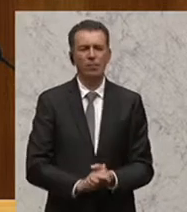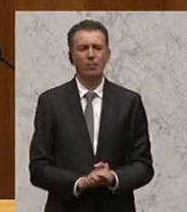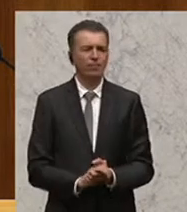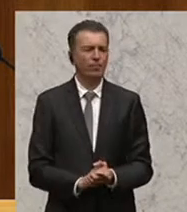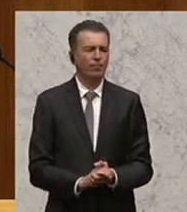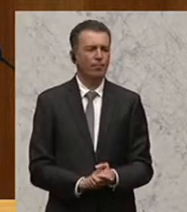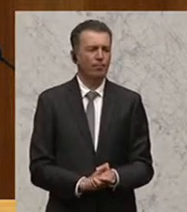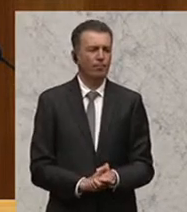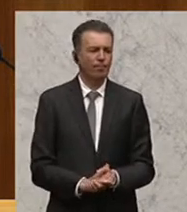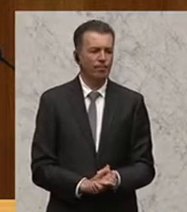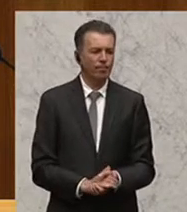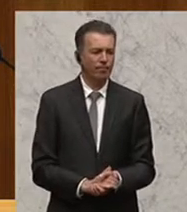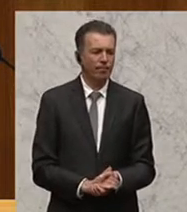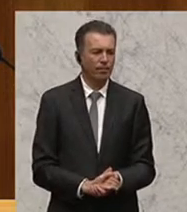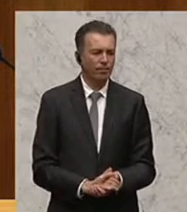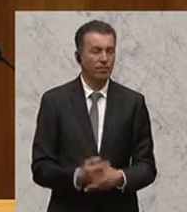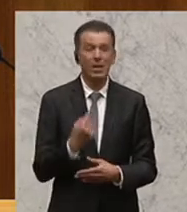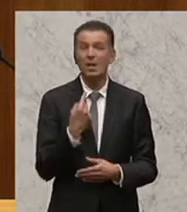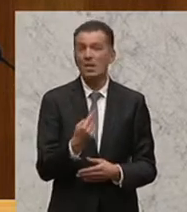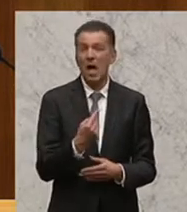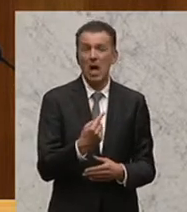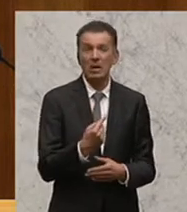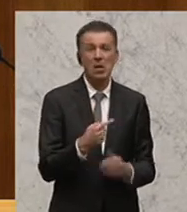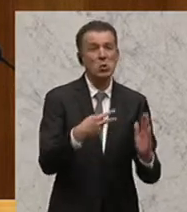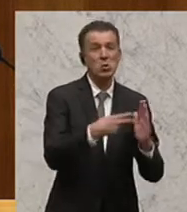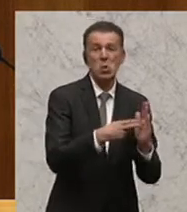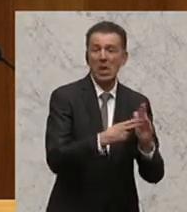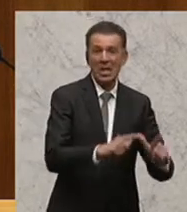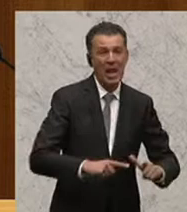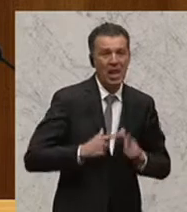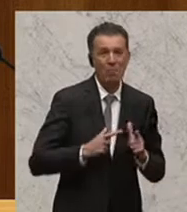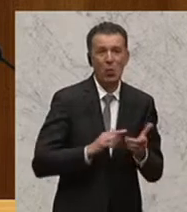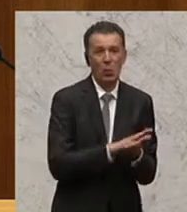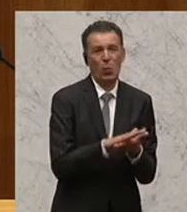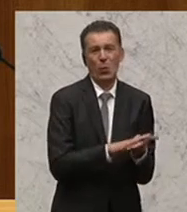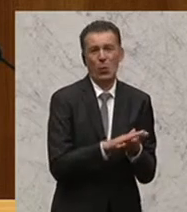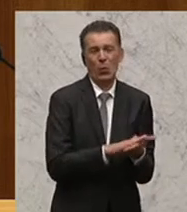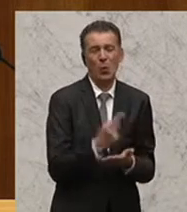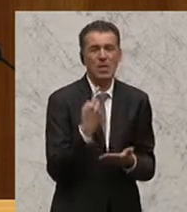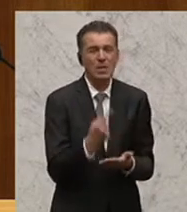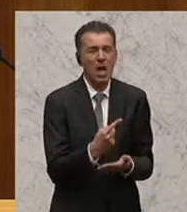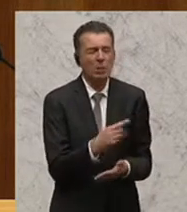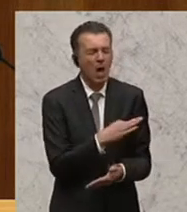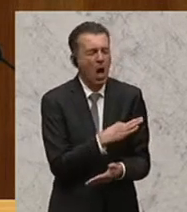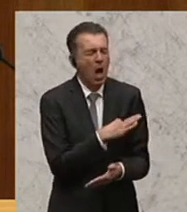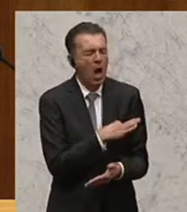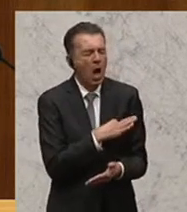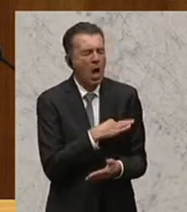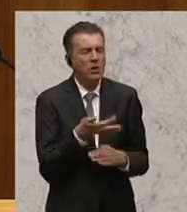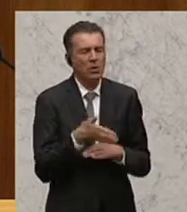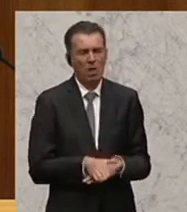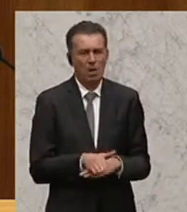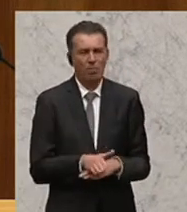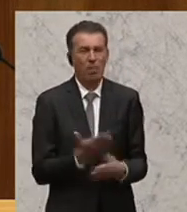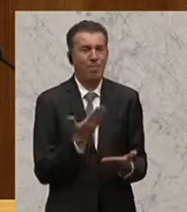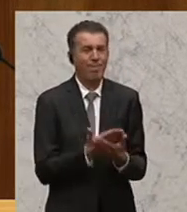Er sagt, there is no life in Syria. Es gibt kein Leben in Syrien und er ist in Todesangst und hat diese ganzen Risiken auf sich genommen, um hierher